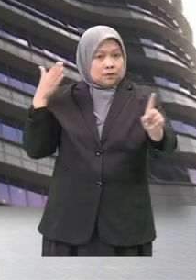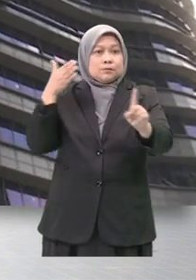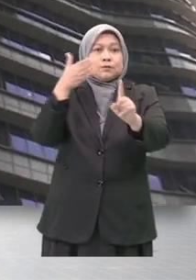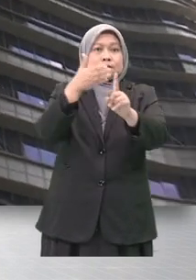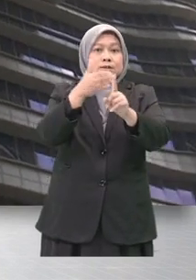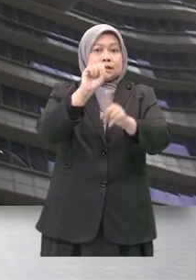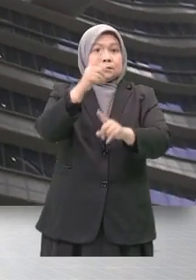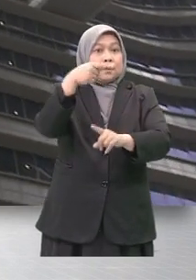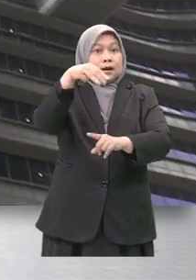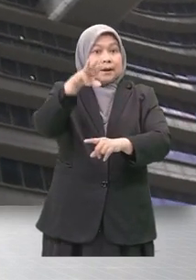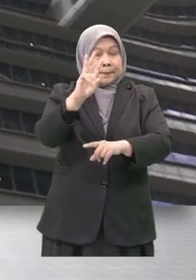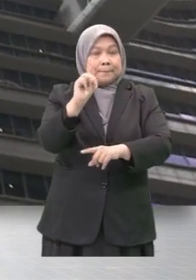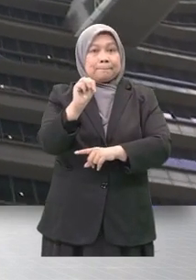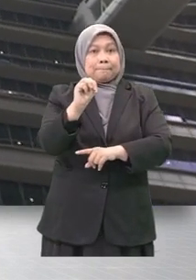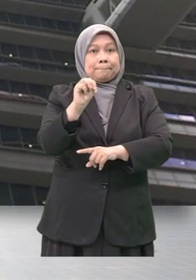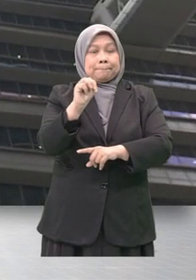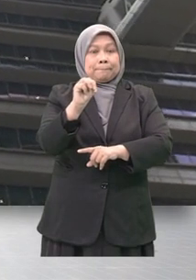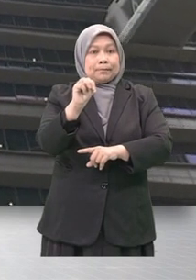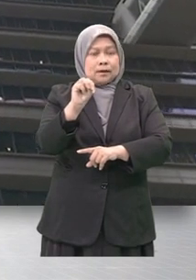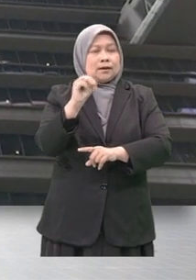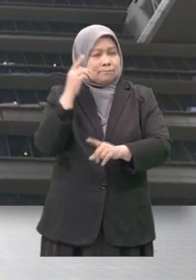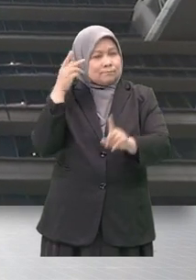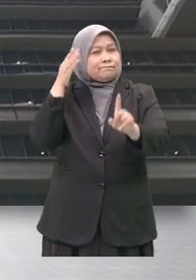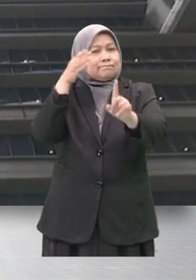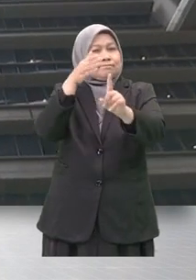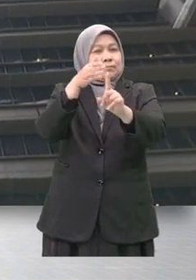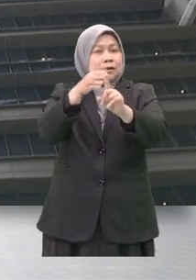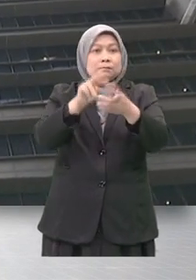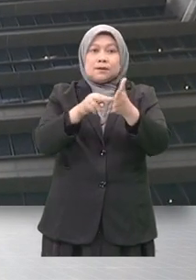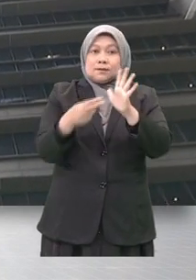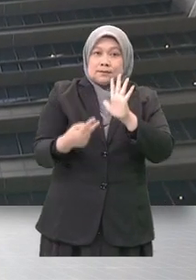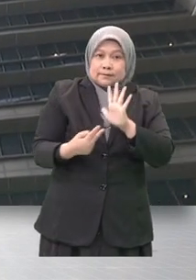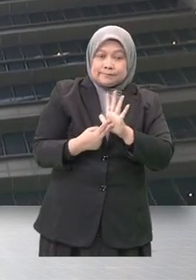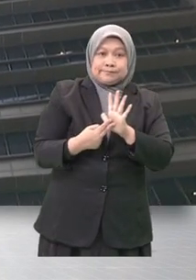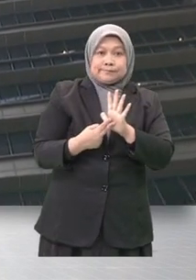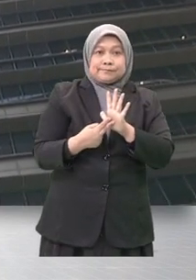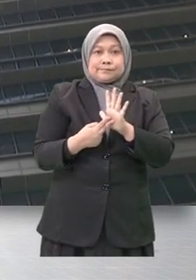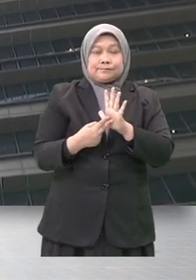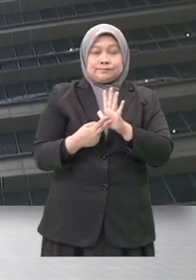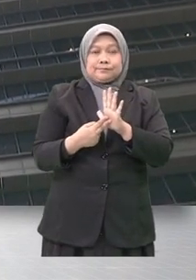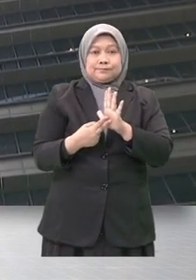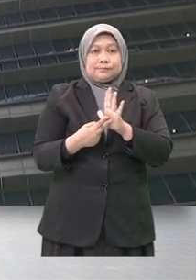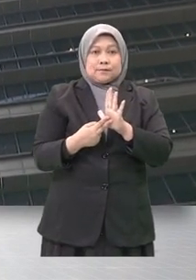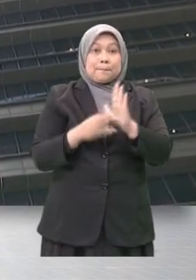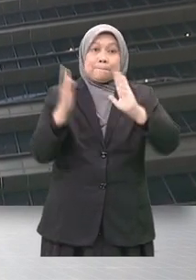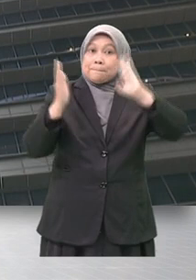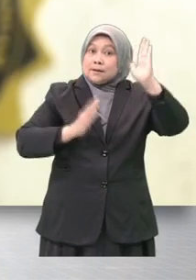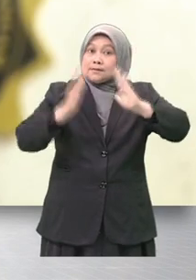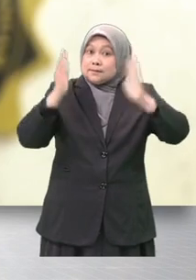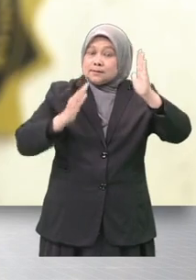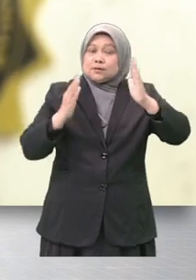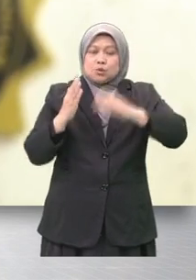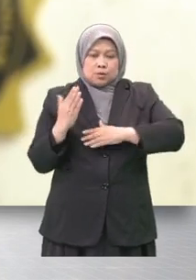SPRM yang kita impikan iaitu menjadikan Malaysia sebagai